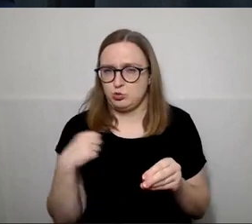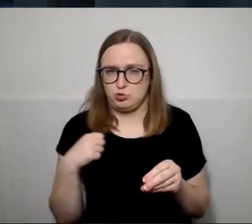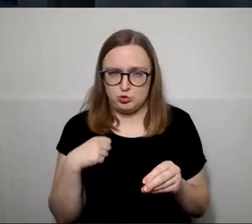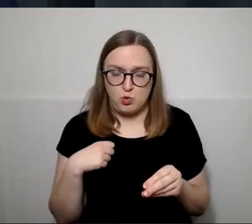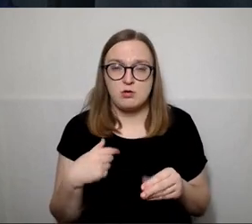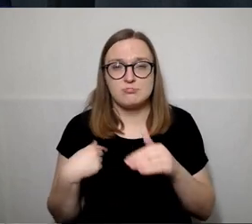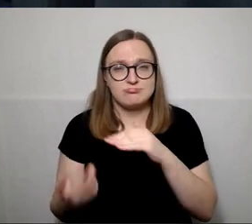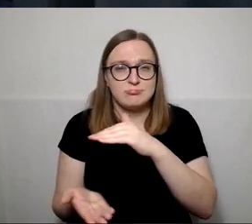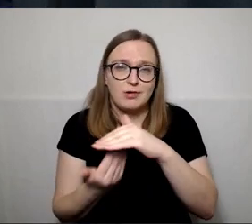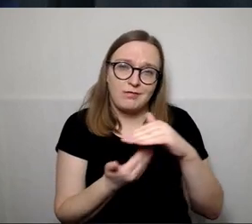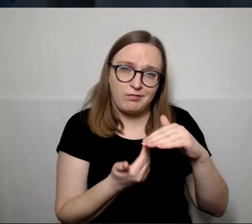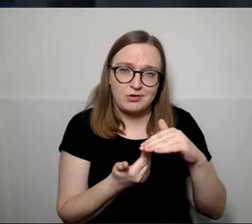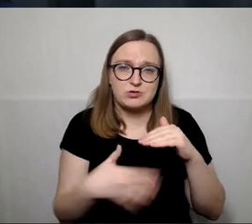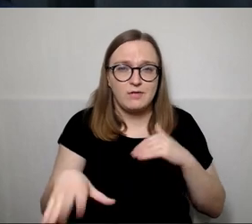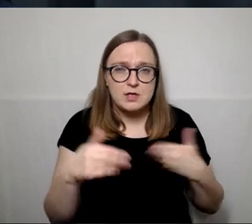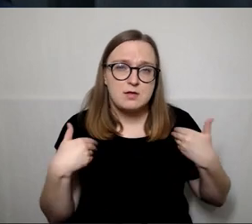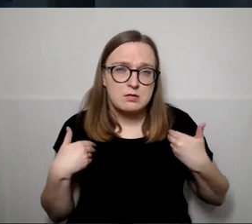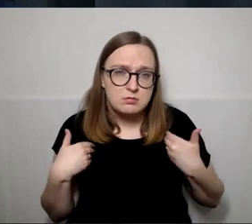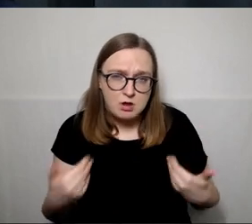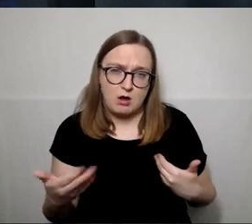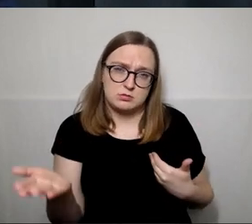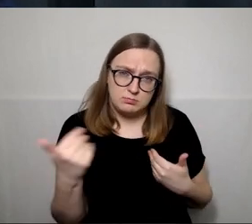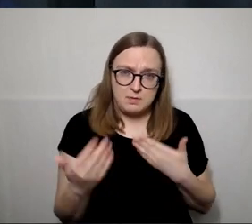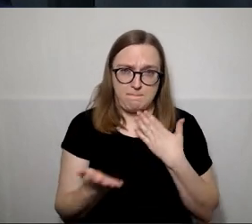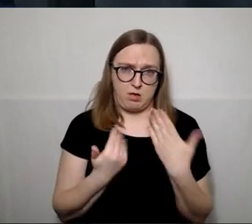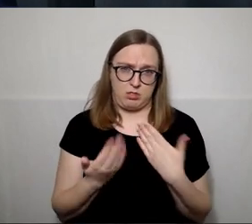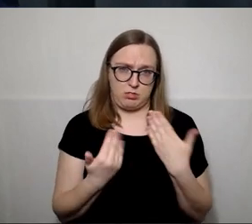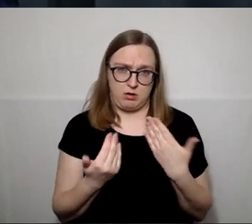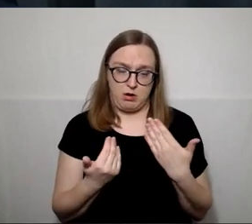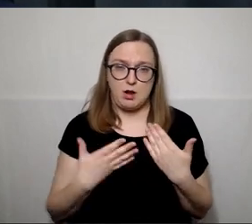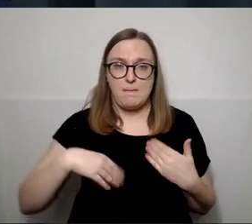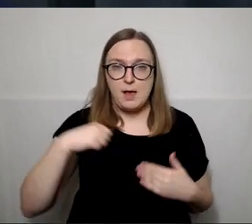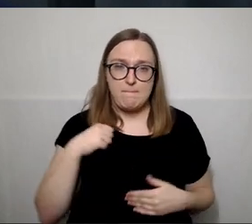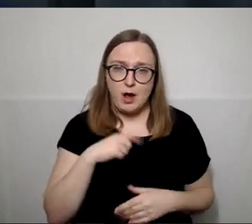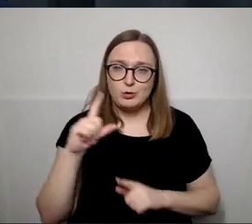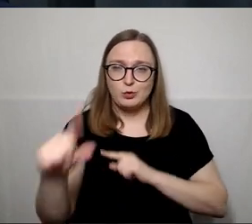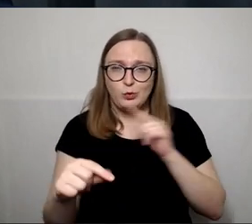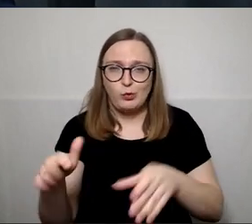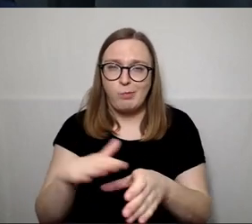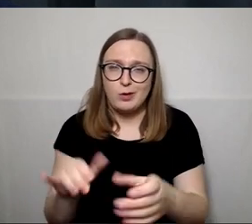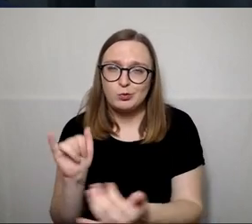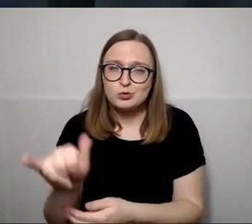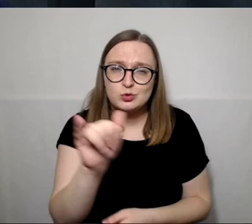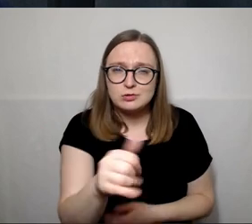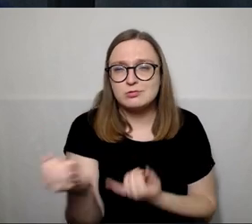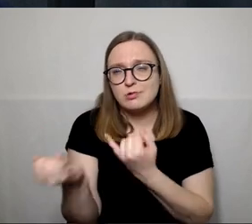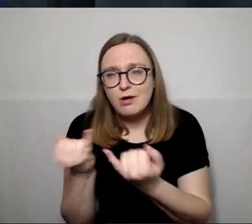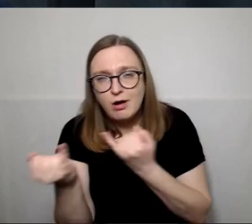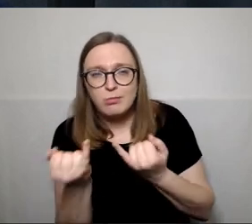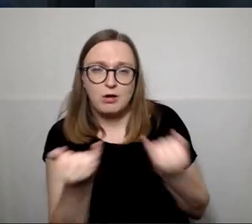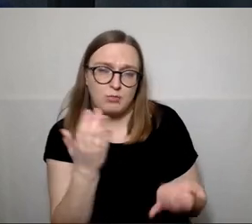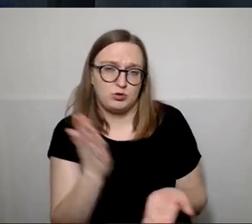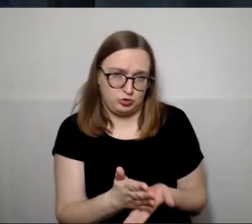drąsiai bendrauti. Ir mes patys važiuojam į bendruomenis, kalbam, šnekam.